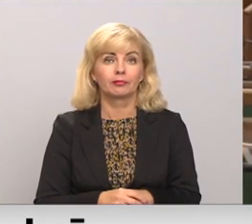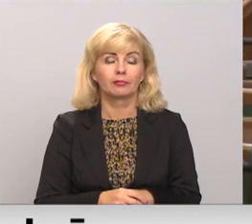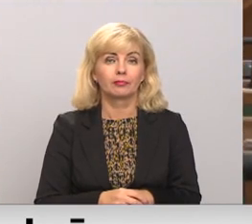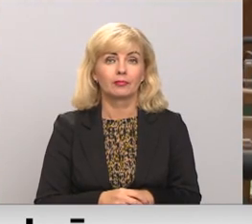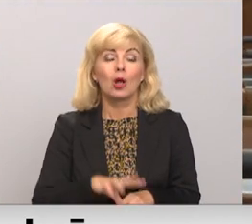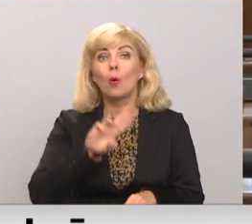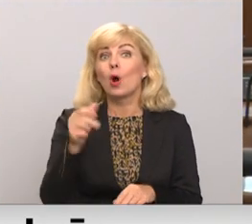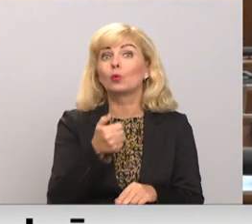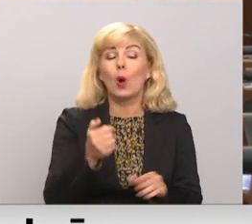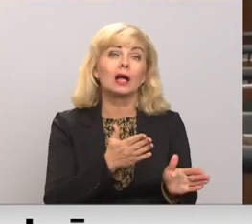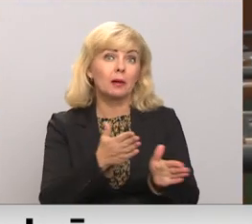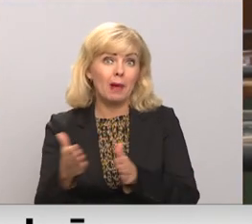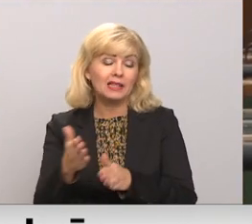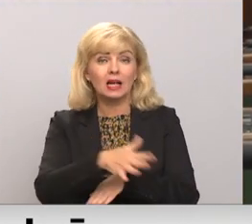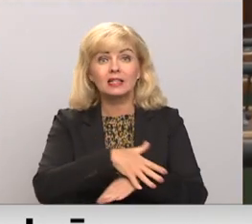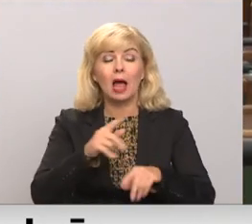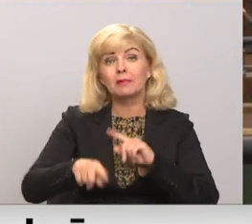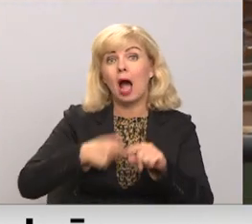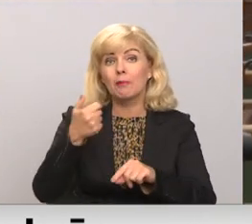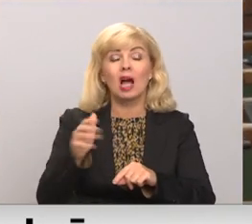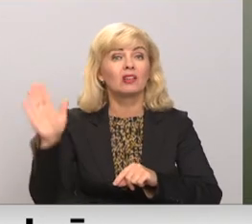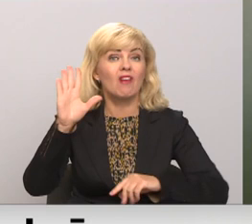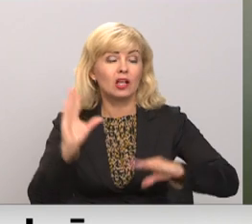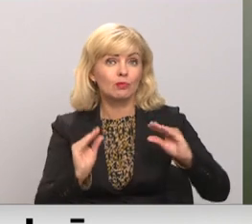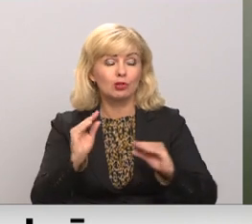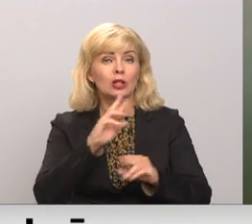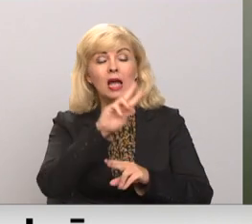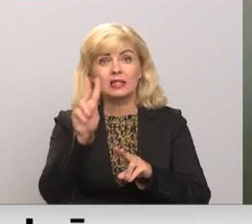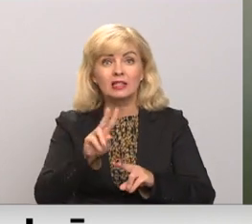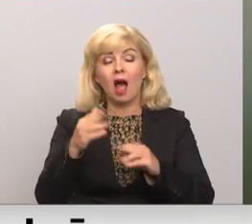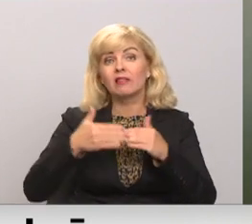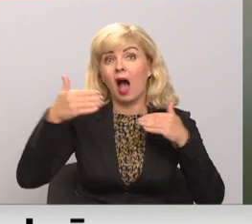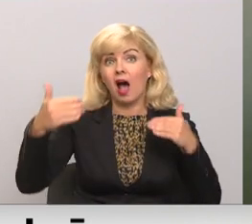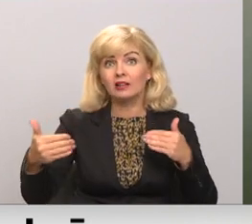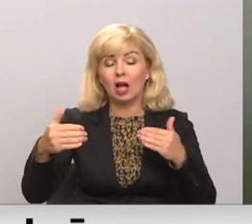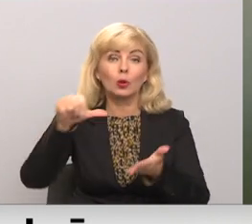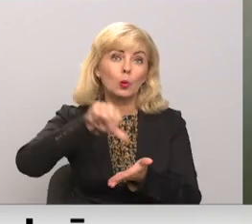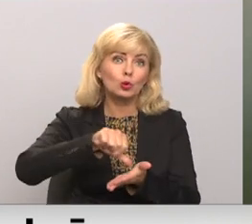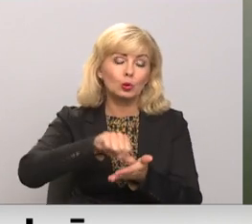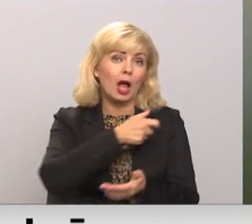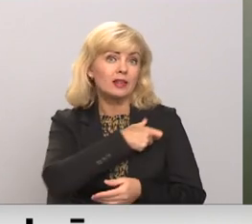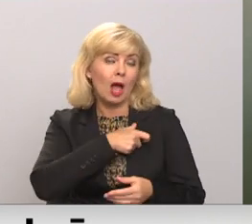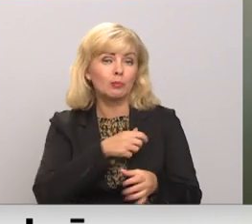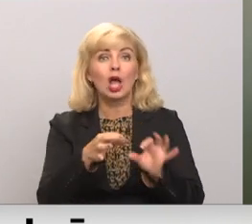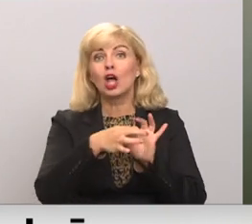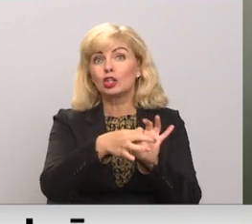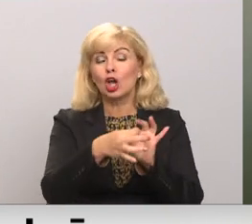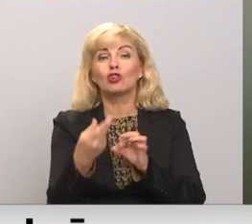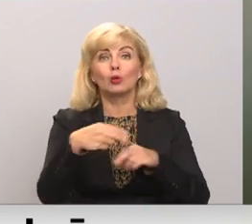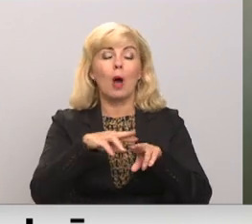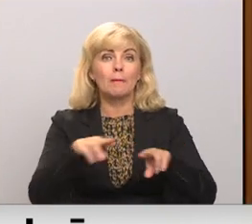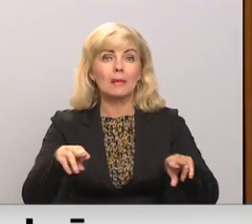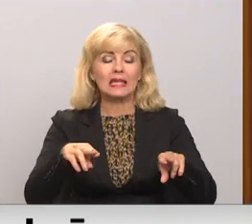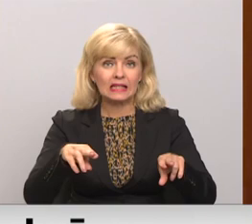Otro gadu pēc kārtas saima nākamā gadu valsts budžetu skatā tālināti. Uzrunājot deputātus tiešsaistē no ministru kabinete,